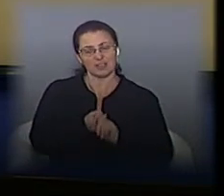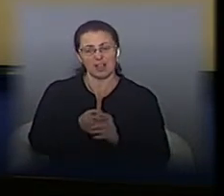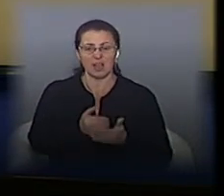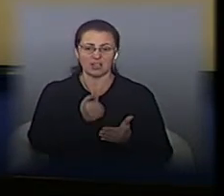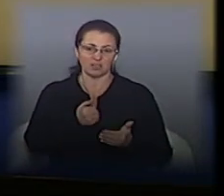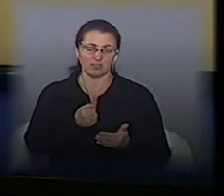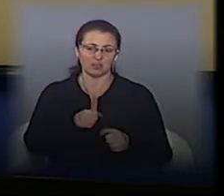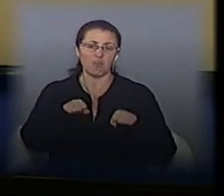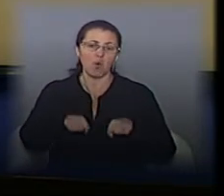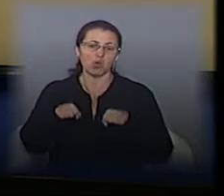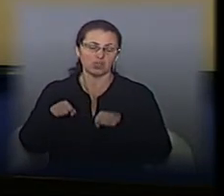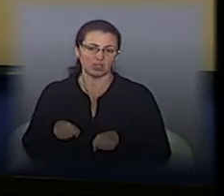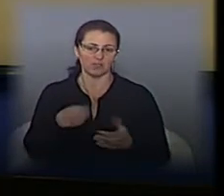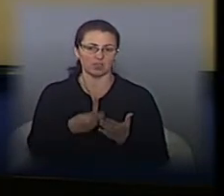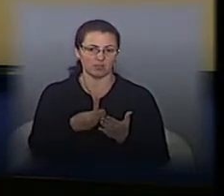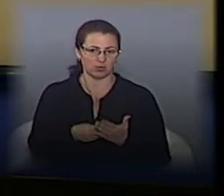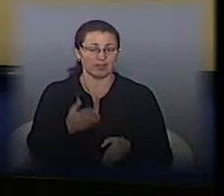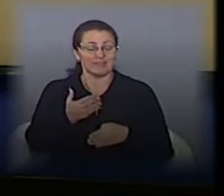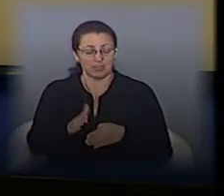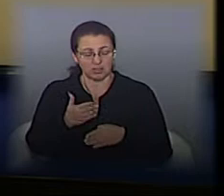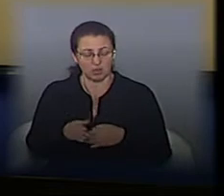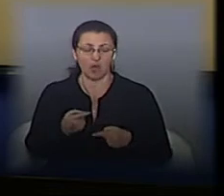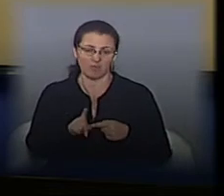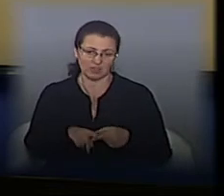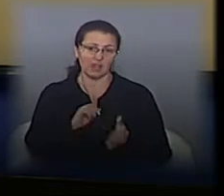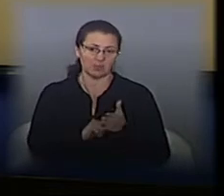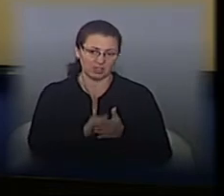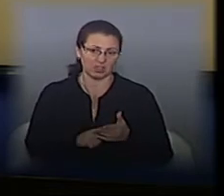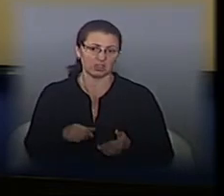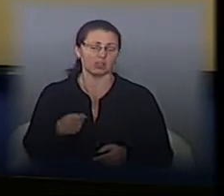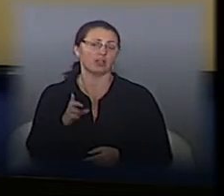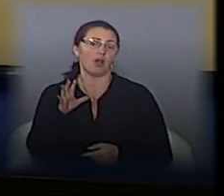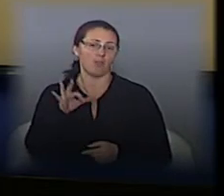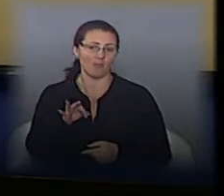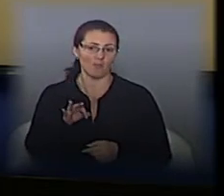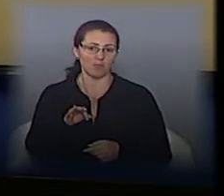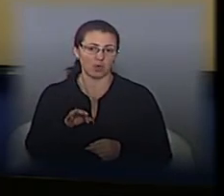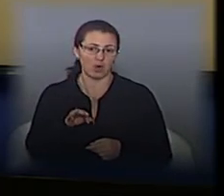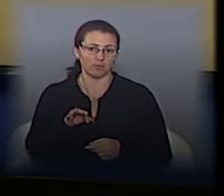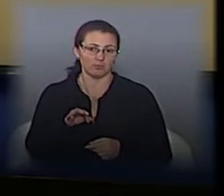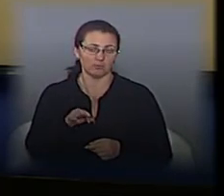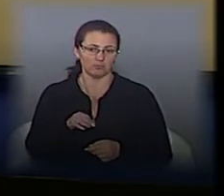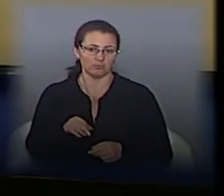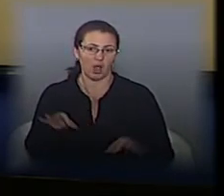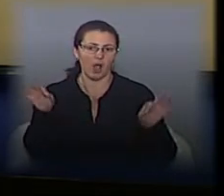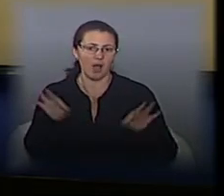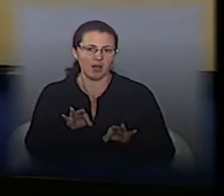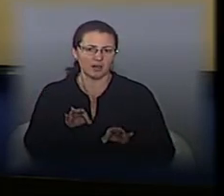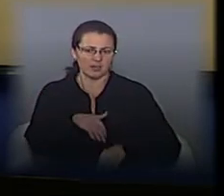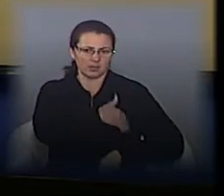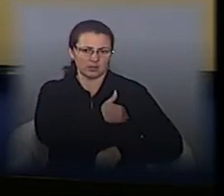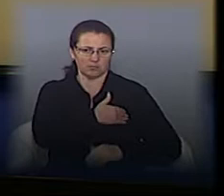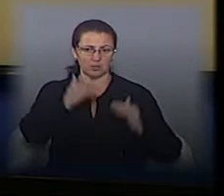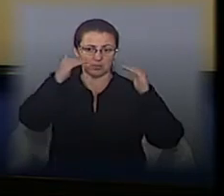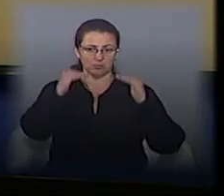можливостей бюджету. Частково, звичайно, це є причина, тому що утворюється надмірна кількість при різких падіннях температури, які спостерігаються